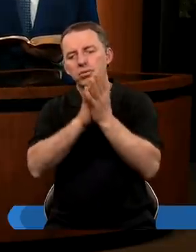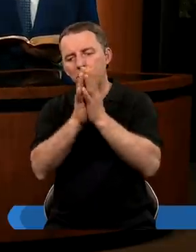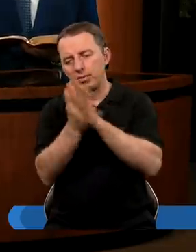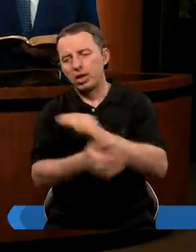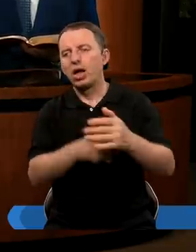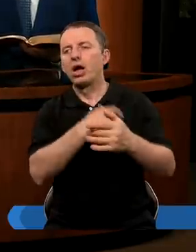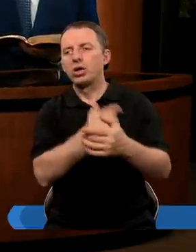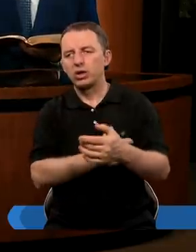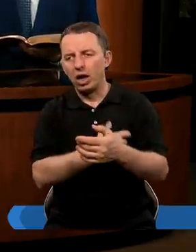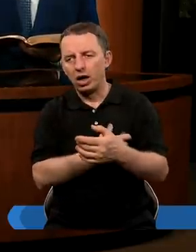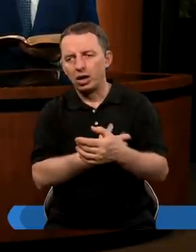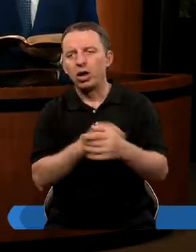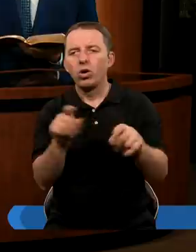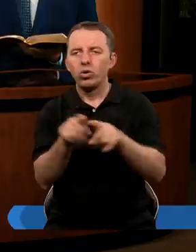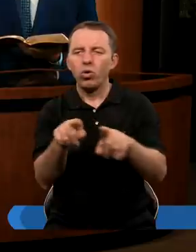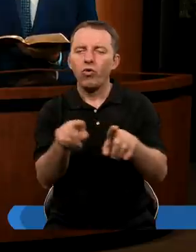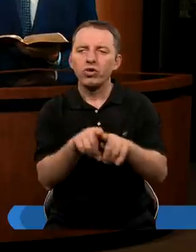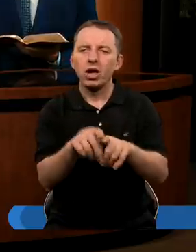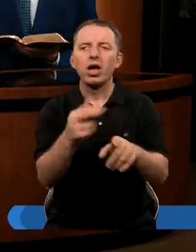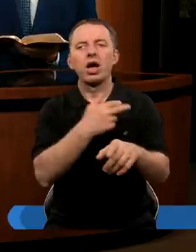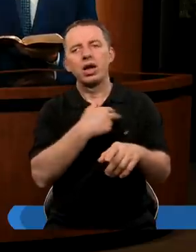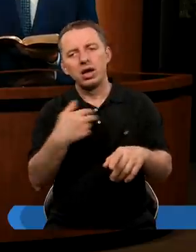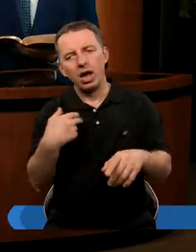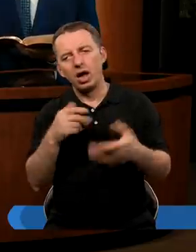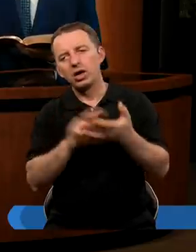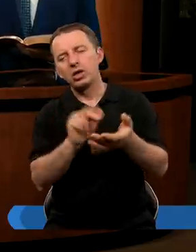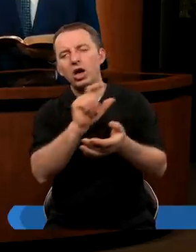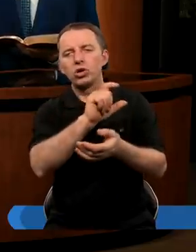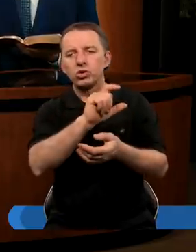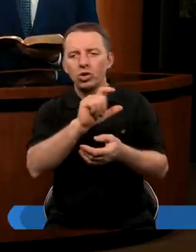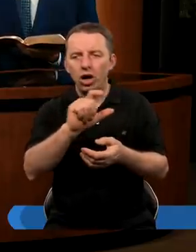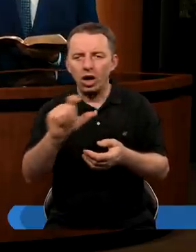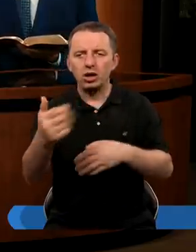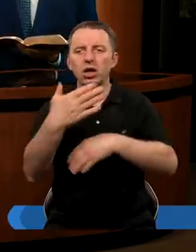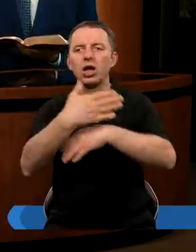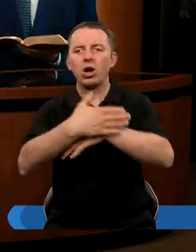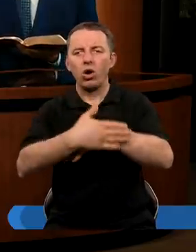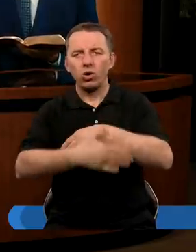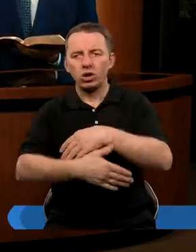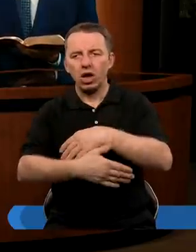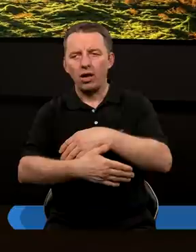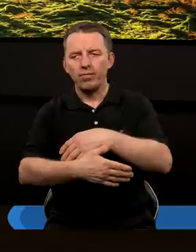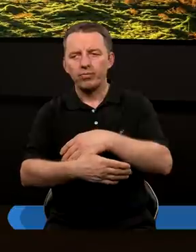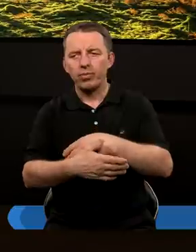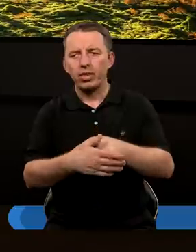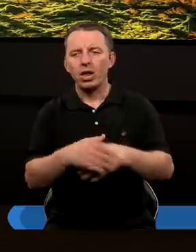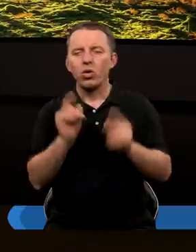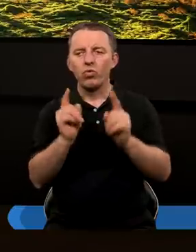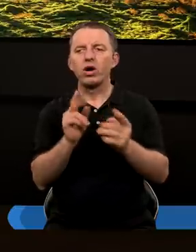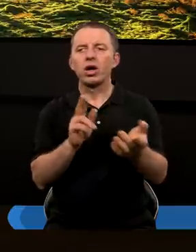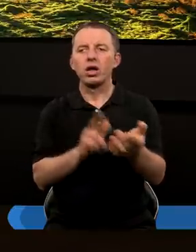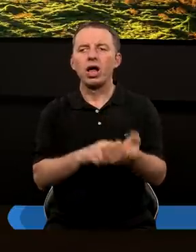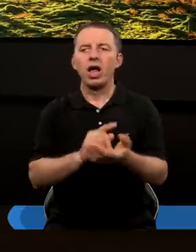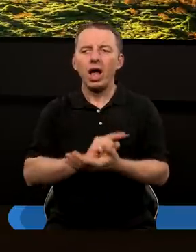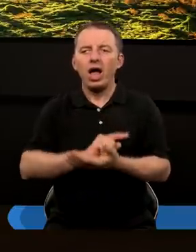przemiana serca i to jest proces przetwania również nas na czasy końca. Zwróćcie jeszcze uwagę